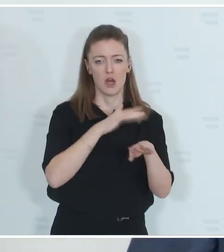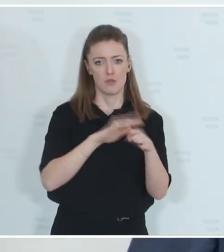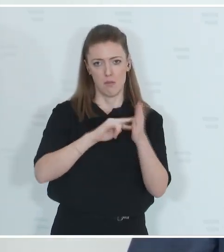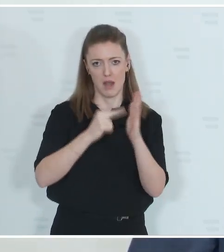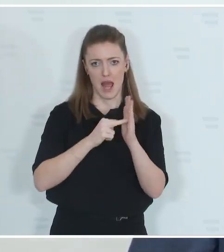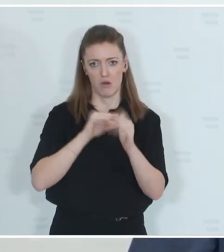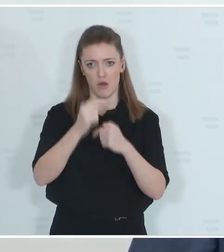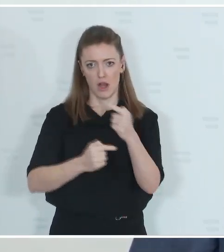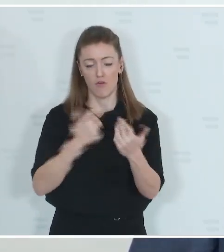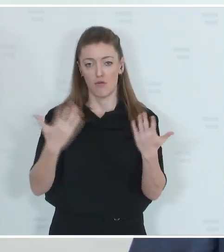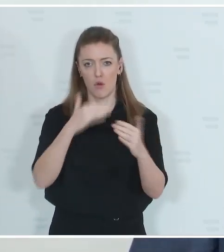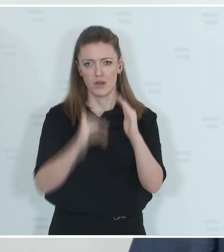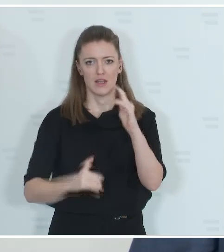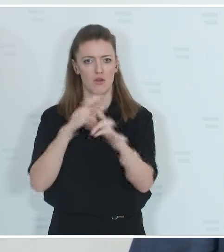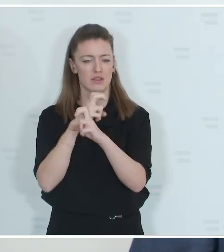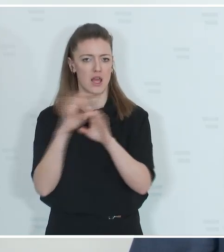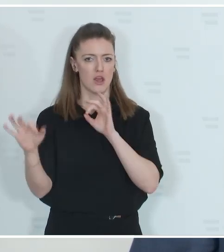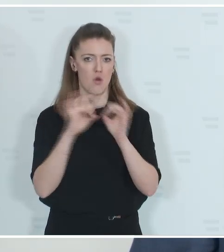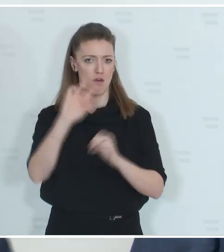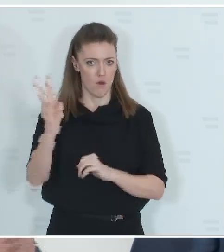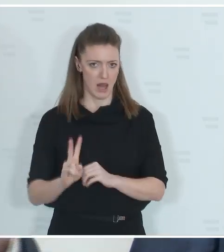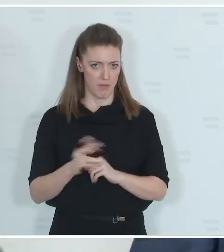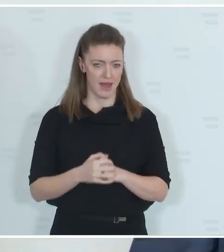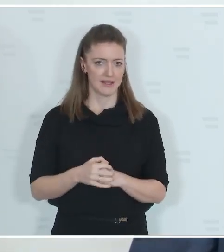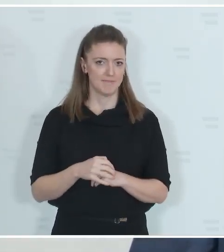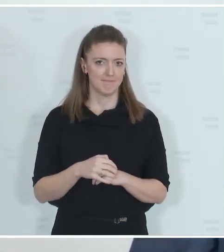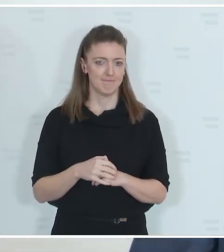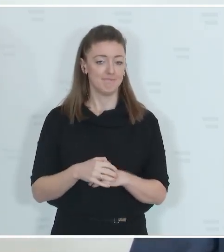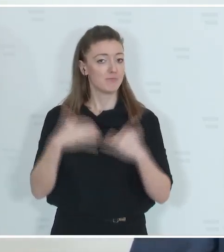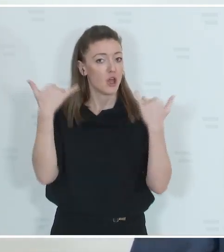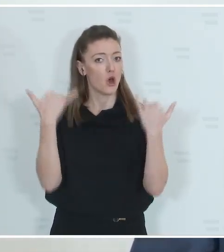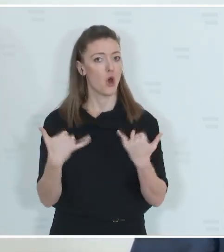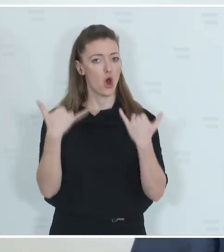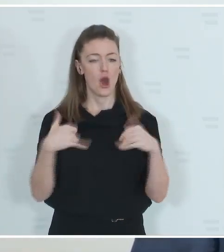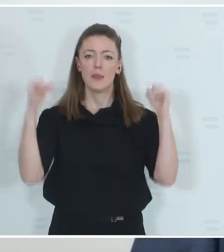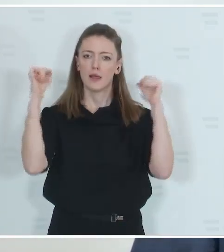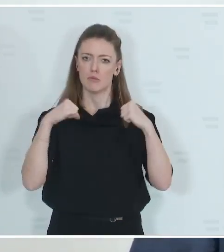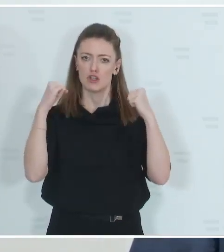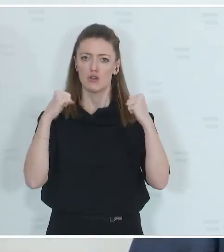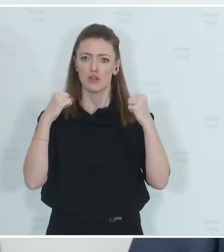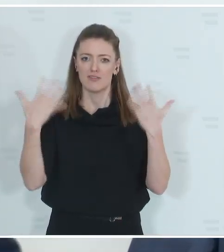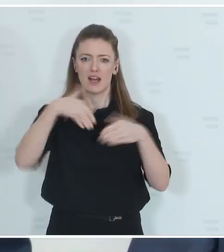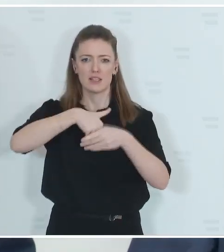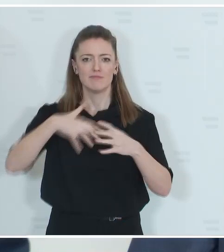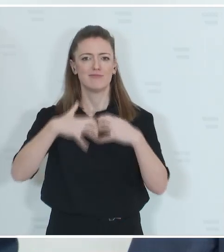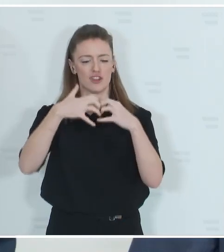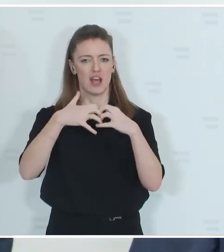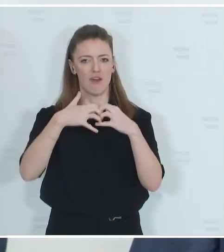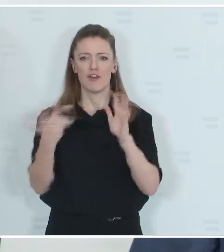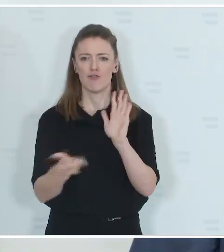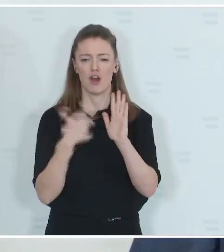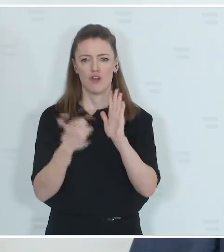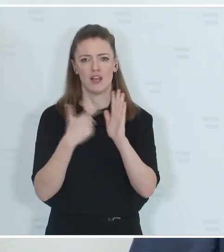sind, Niederösterreich oder Vorarlberg. Und mit dem heutigen Beschluss schaffen wir eben die Voraussetzungen dafür,